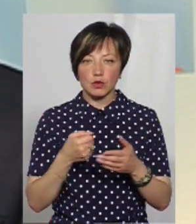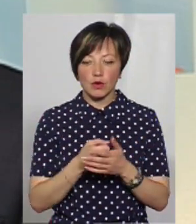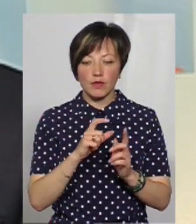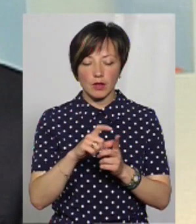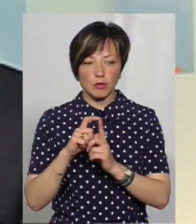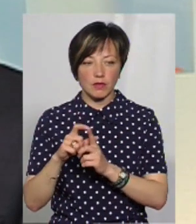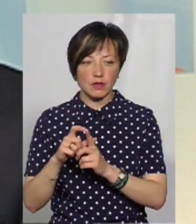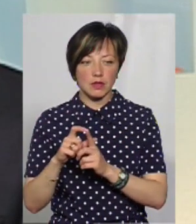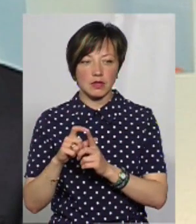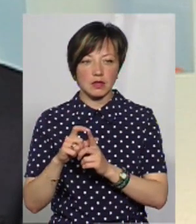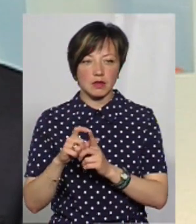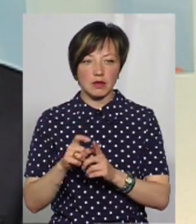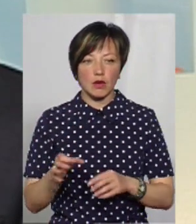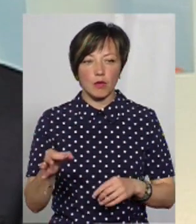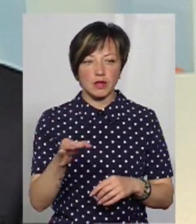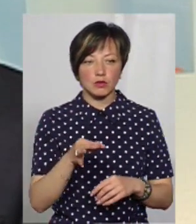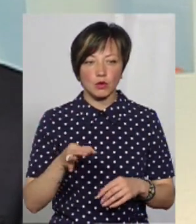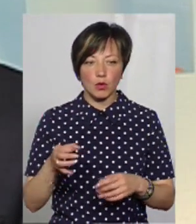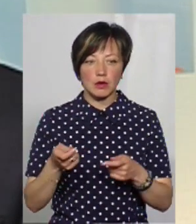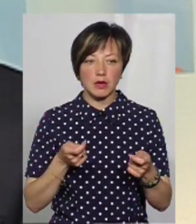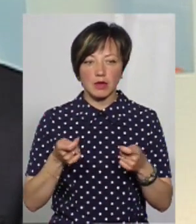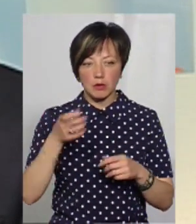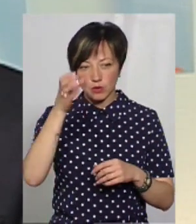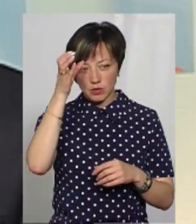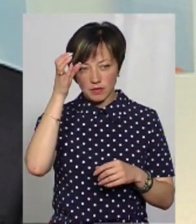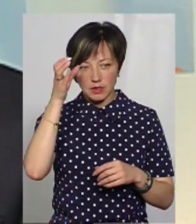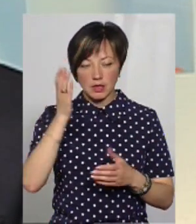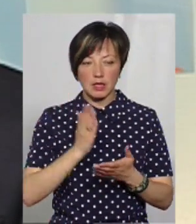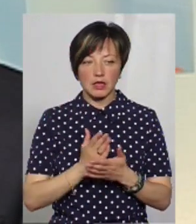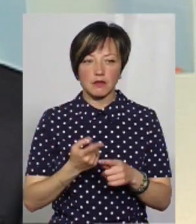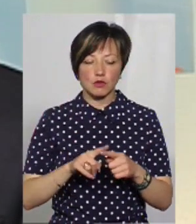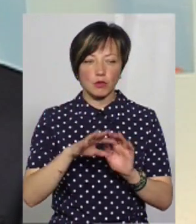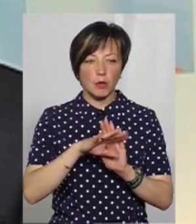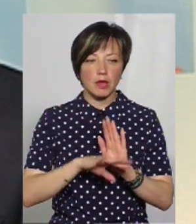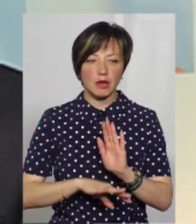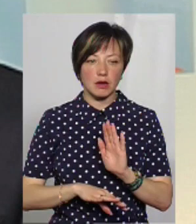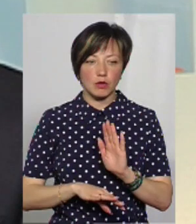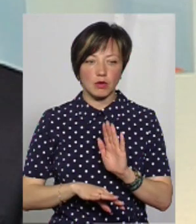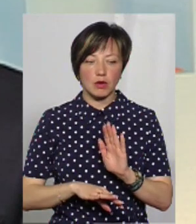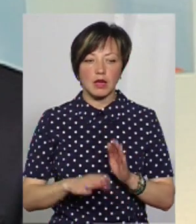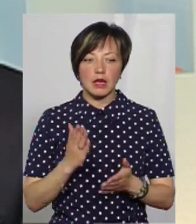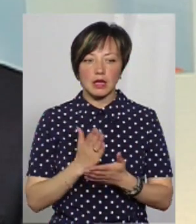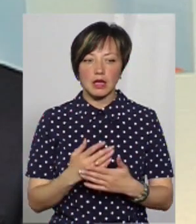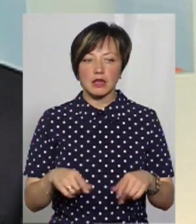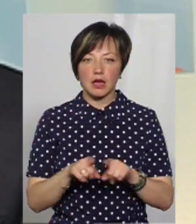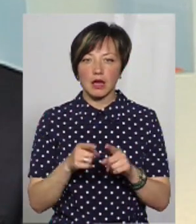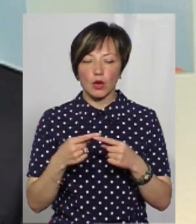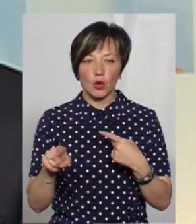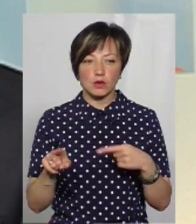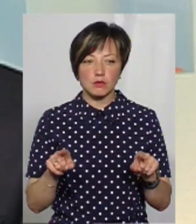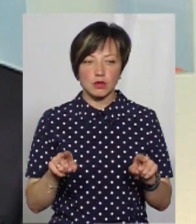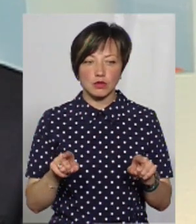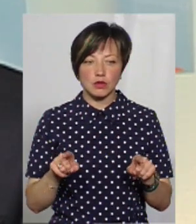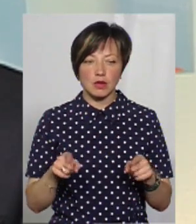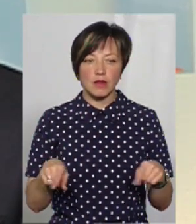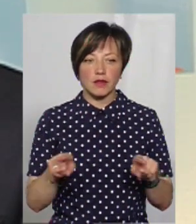відповідей обласного департаменту освіти, є в цьому переліку. Тобто є такі розбіжності.